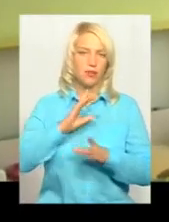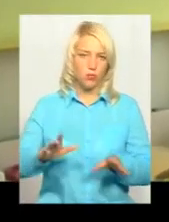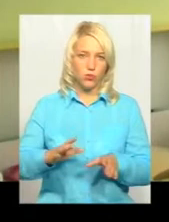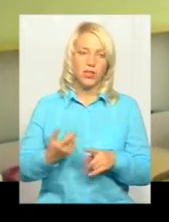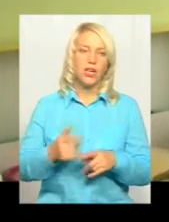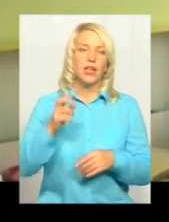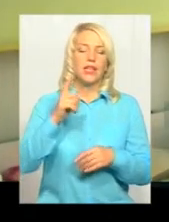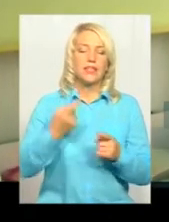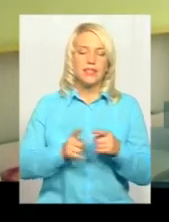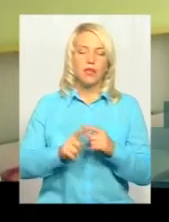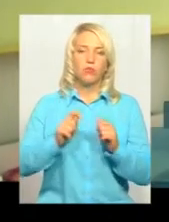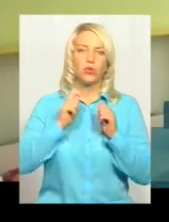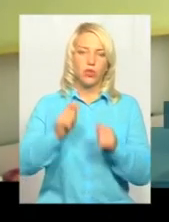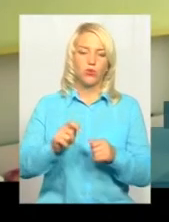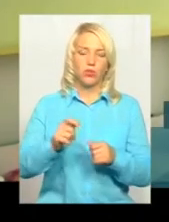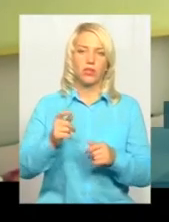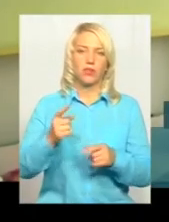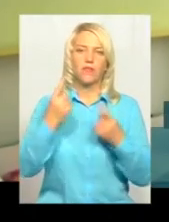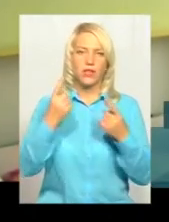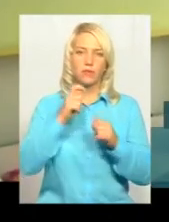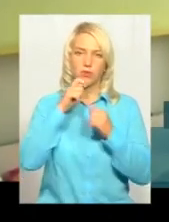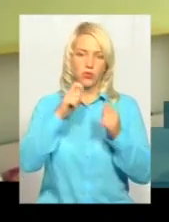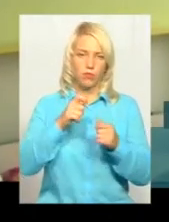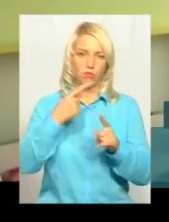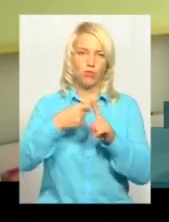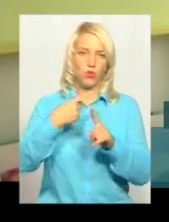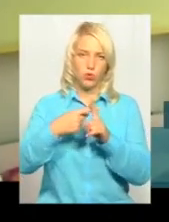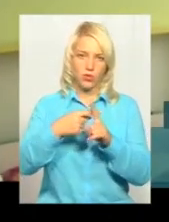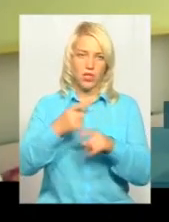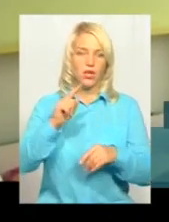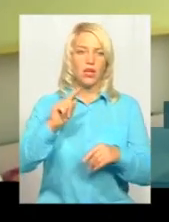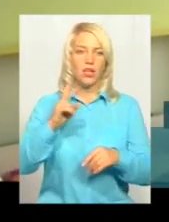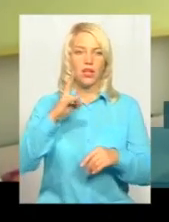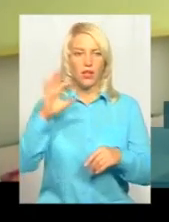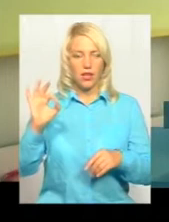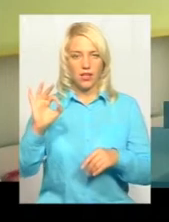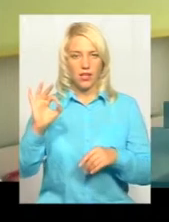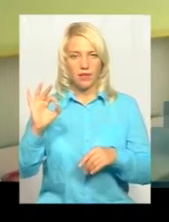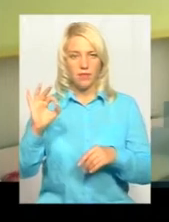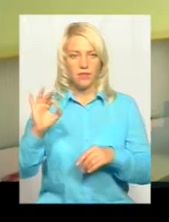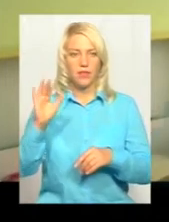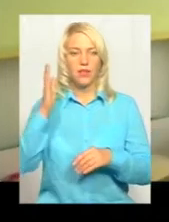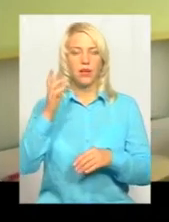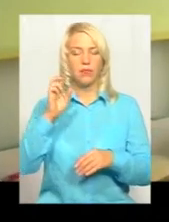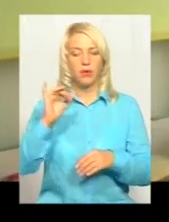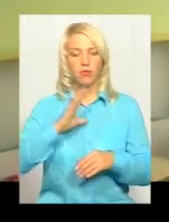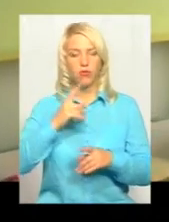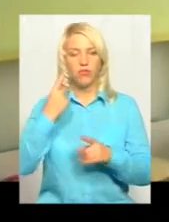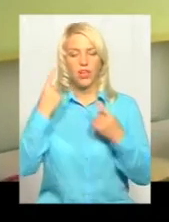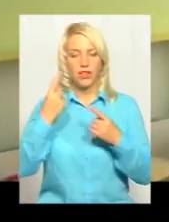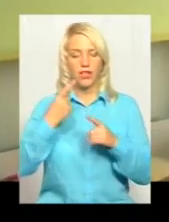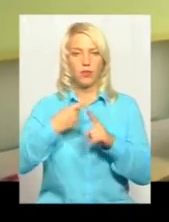бонус-плюс такий дуже величезний. Але був би дуже великий плюс його